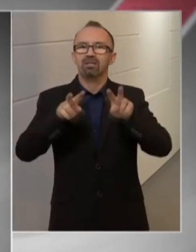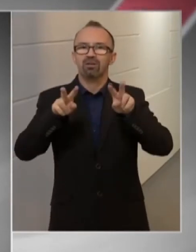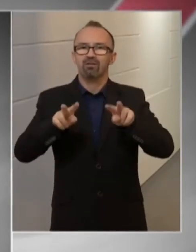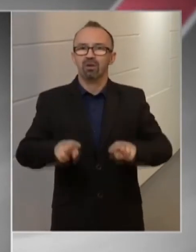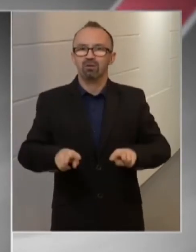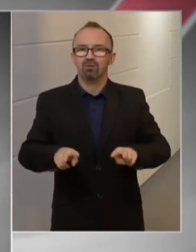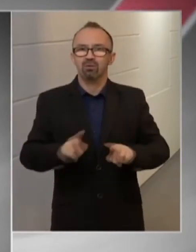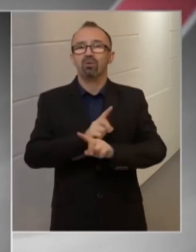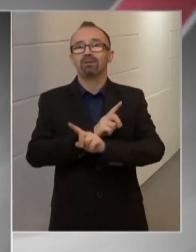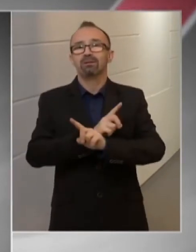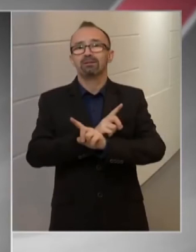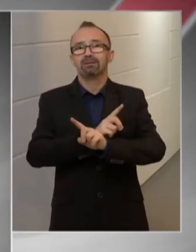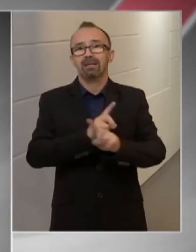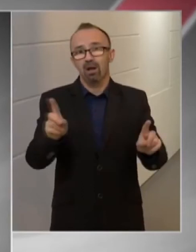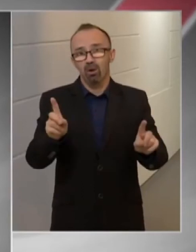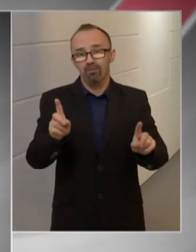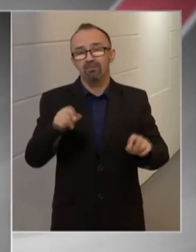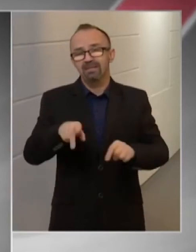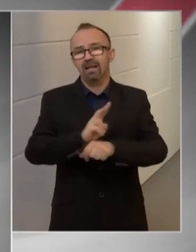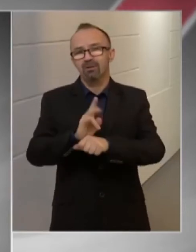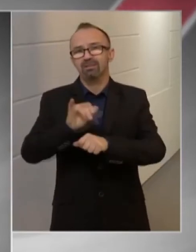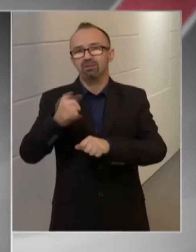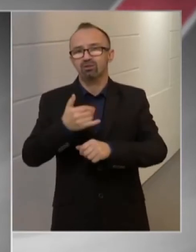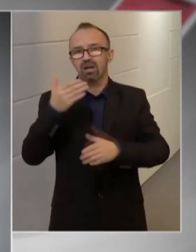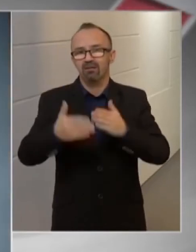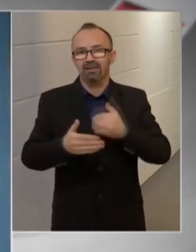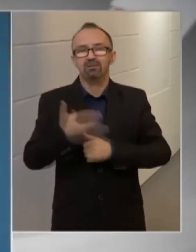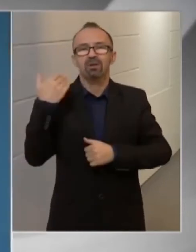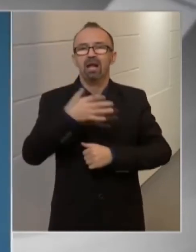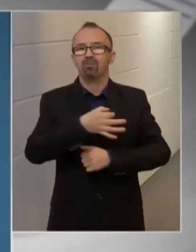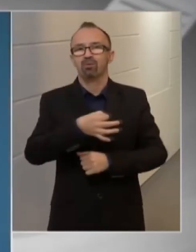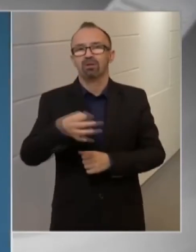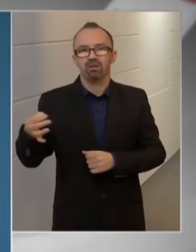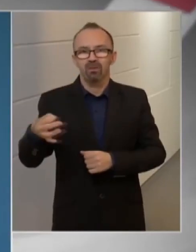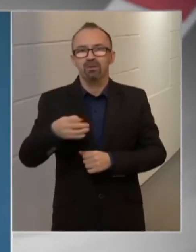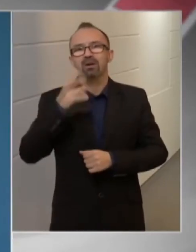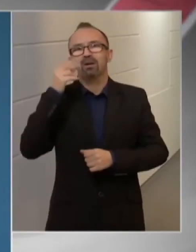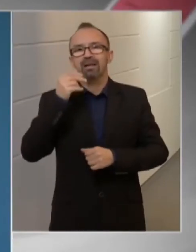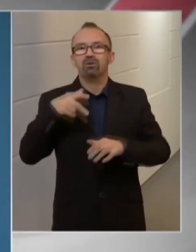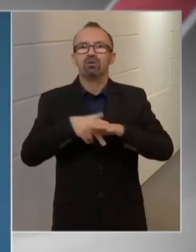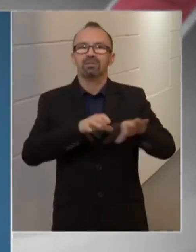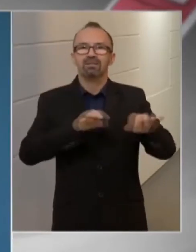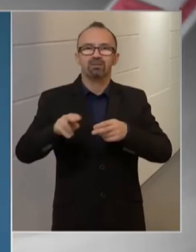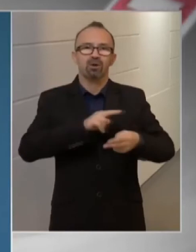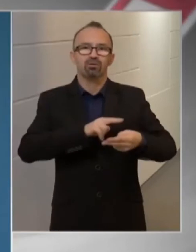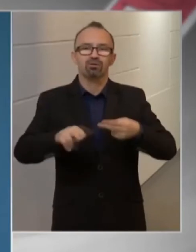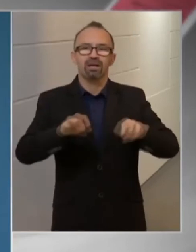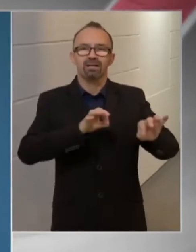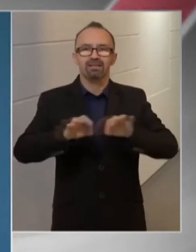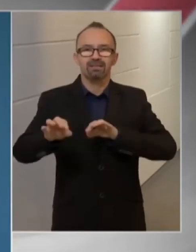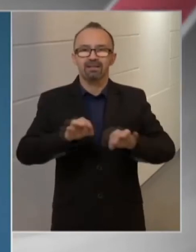ellenőrzik a rendvédelmi szervek munkatársai. Az elmúlt 24 órában rendőreink közigazgatási hatósági